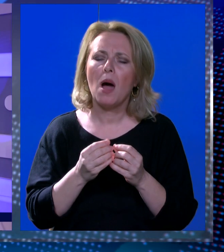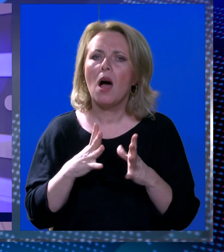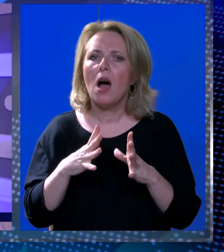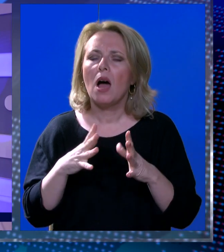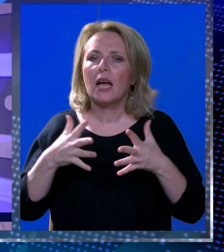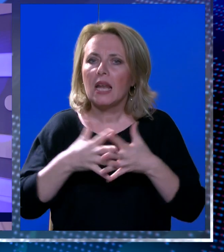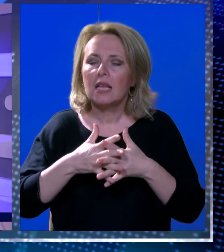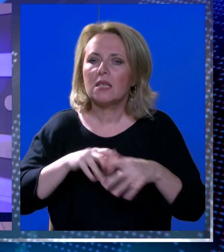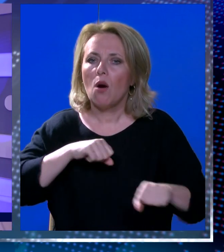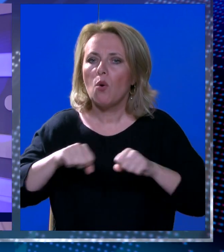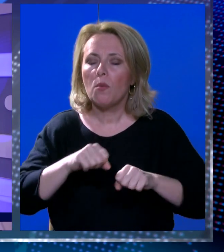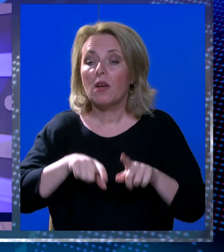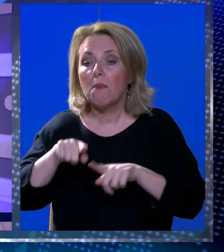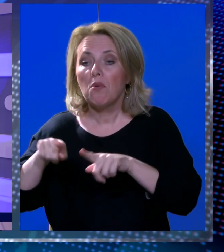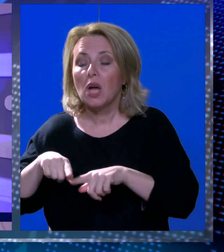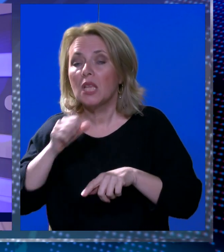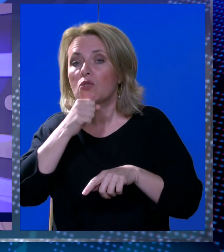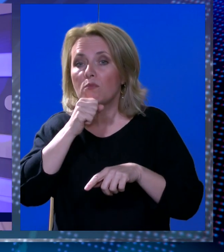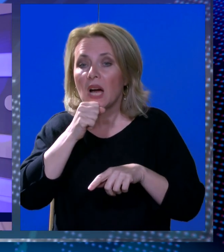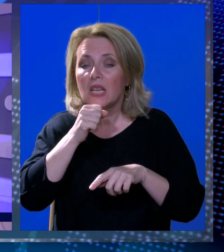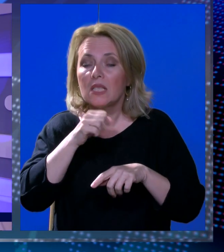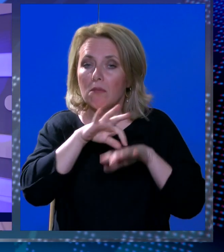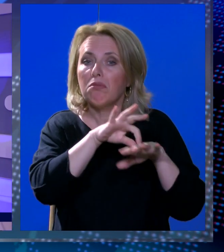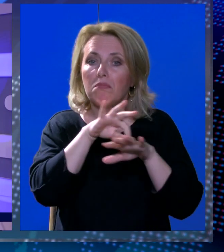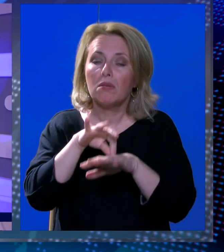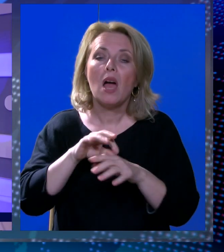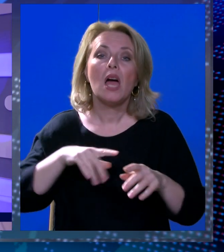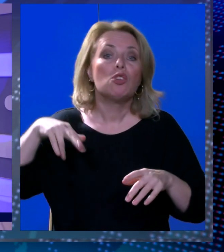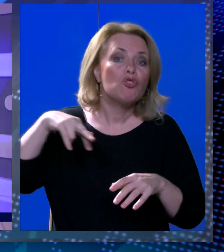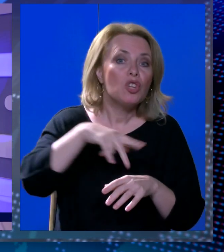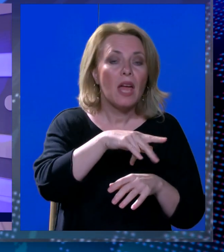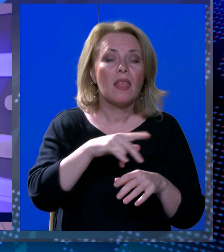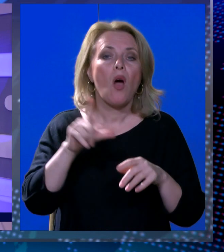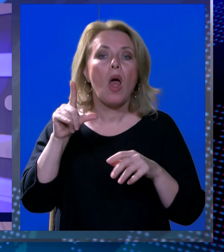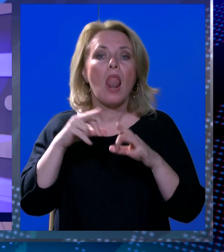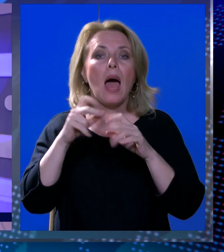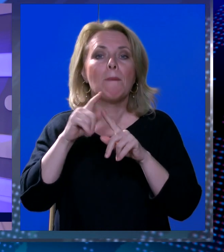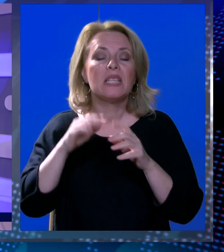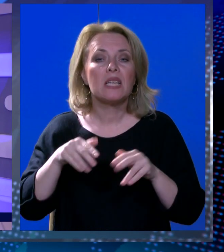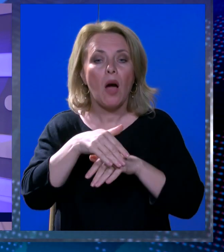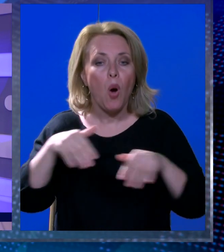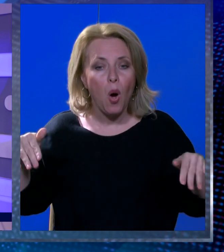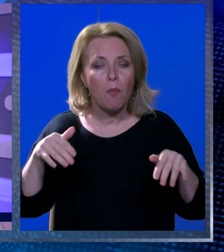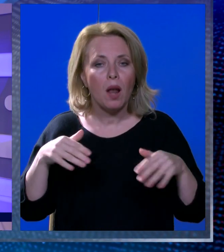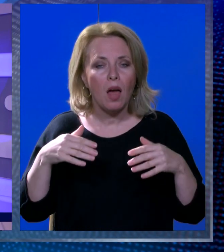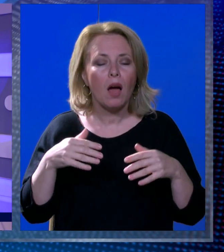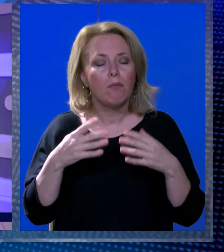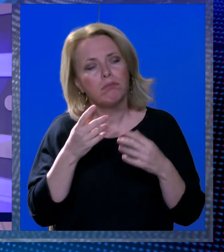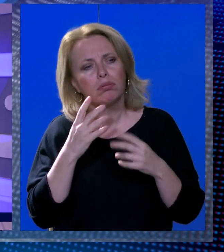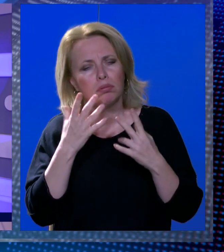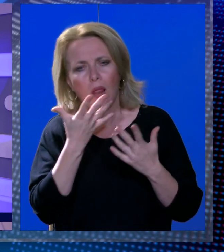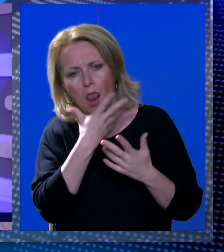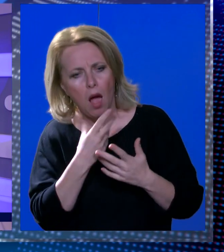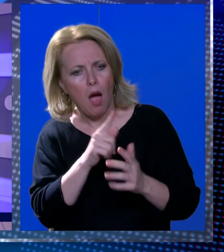gradske uprave te pojedinih županijskih čelnika prošetao Lapatskom ovalom, diveći s ovom kapitalnom projektu, a